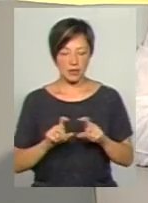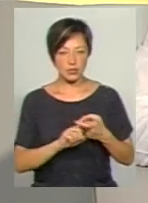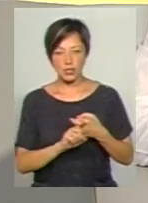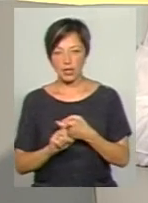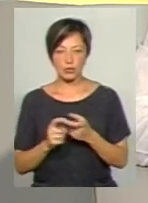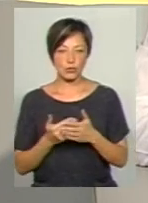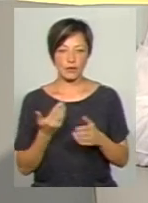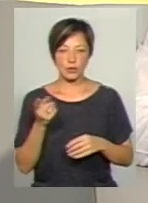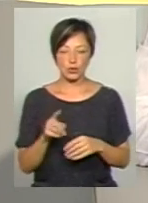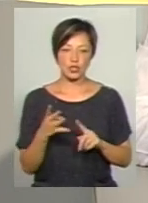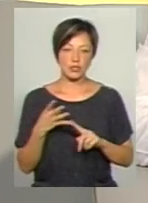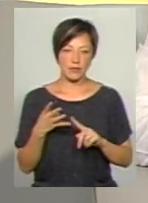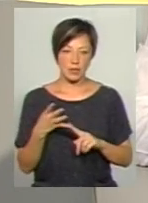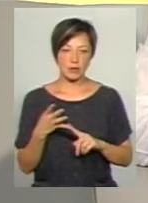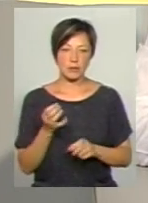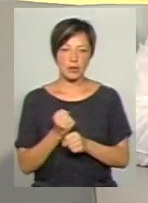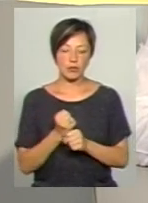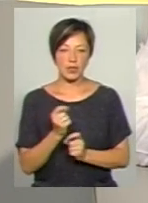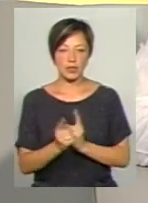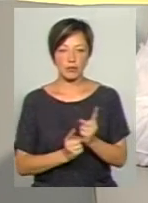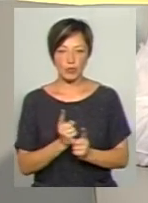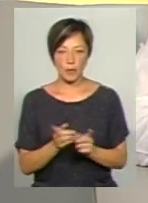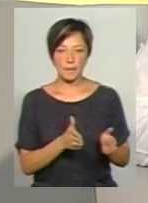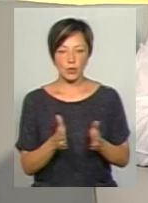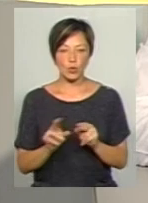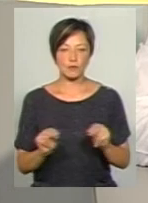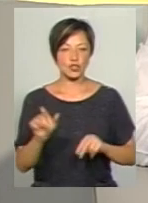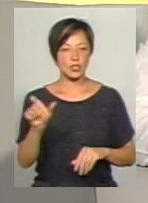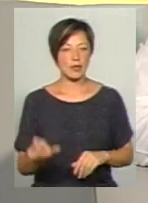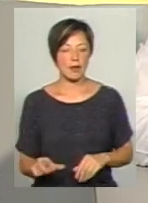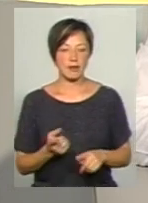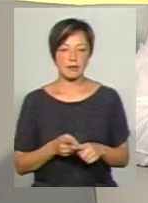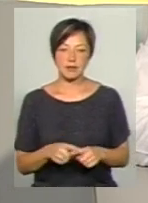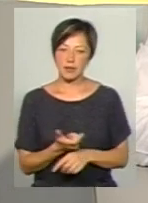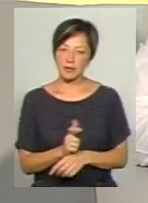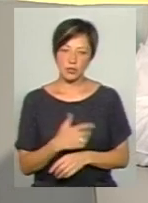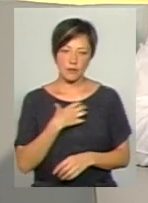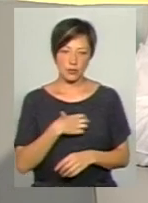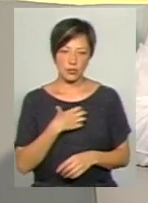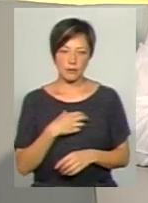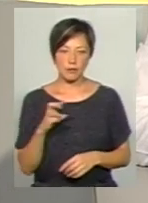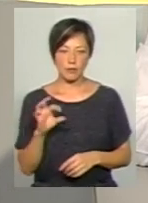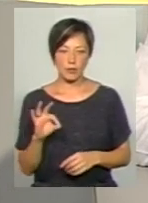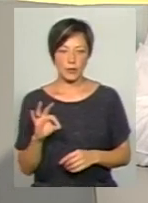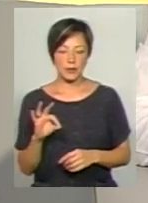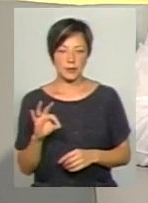від того. І четверте – працювати над реформою підготовки вчителя. Це надзвичайно важливо, через те, що,